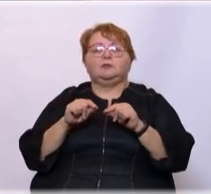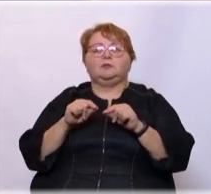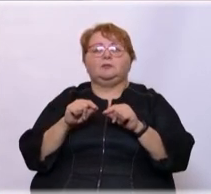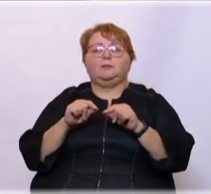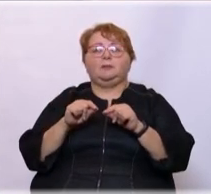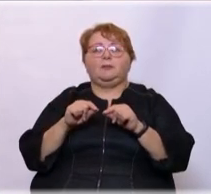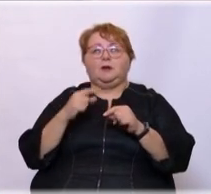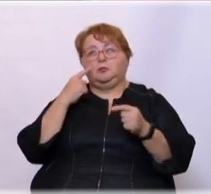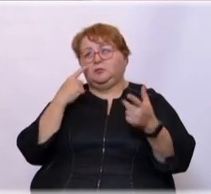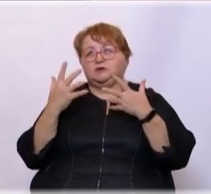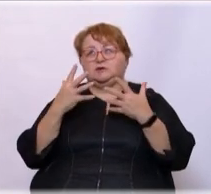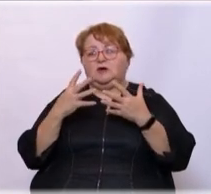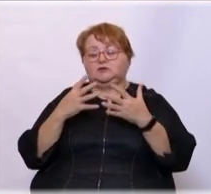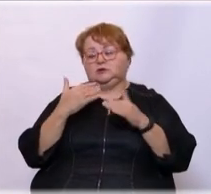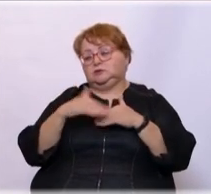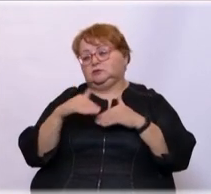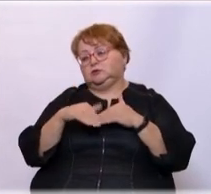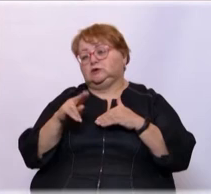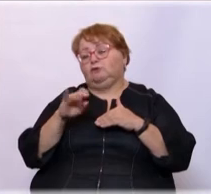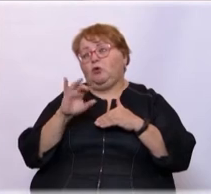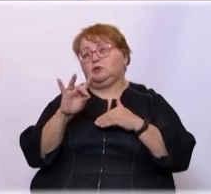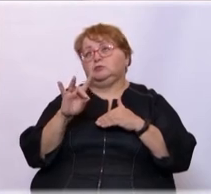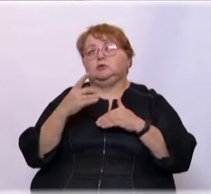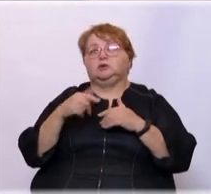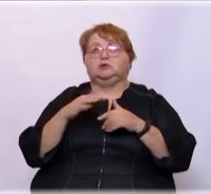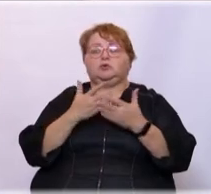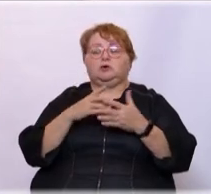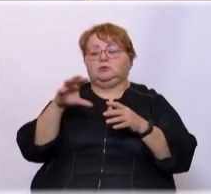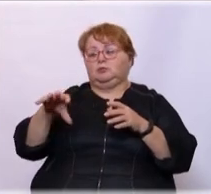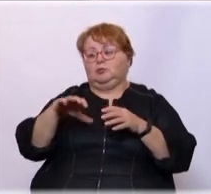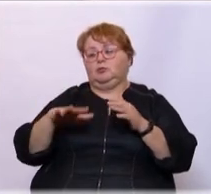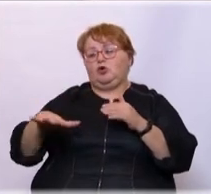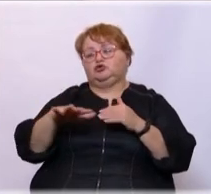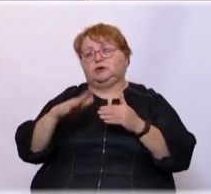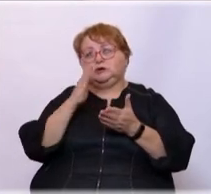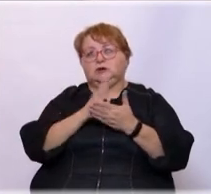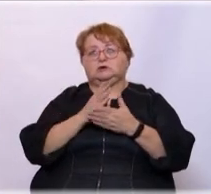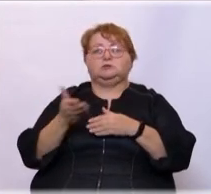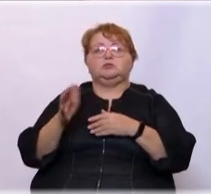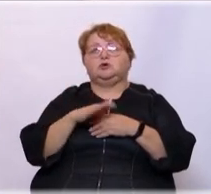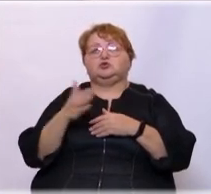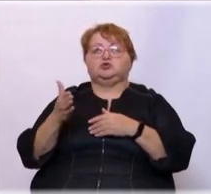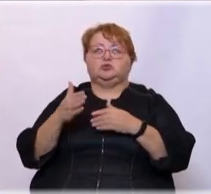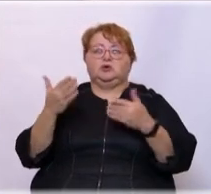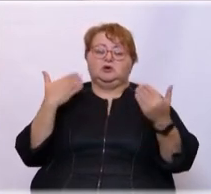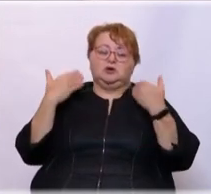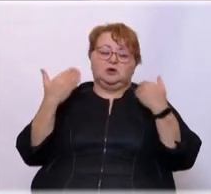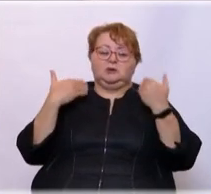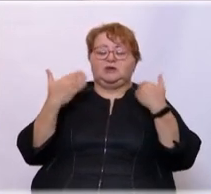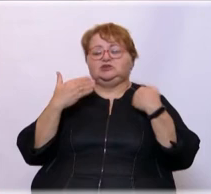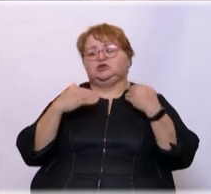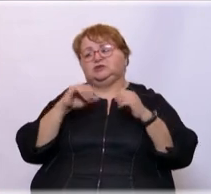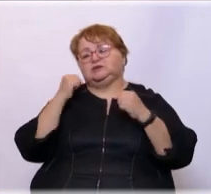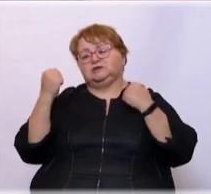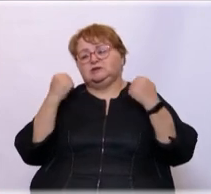представьте себе, двор. Во дворе стоят несколько площадок, две-три площадки. Между ними гимнастические снаряды, там,